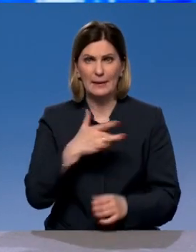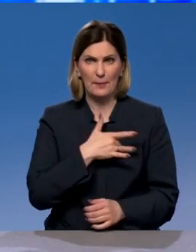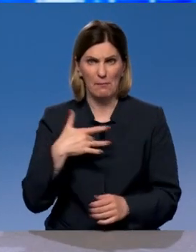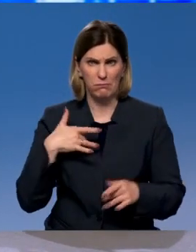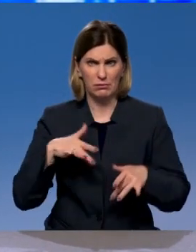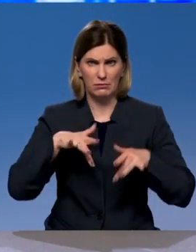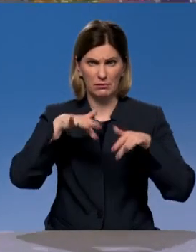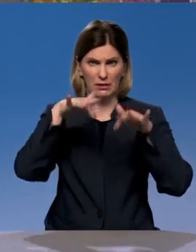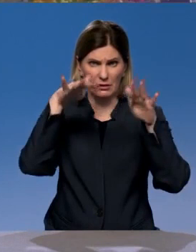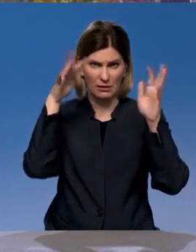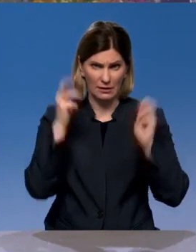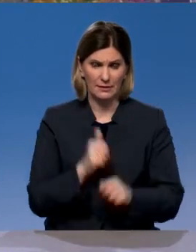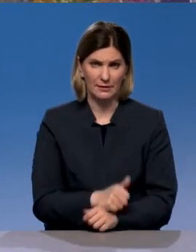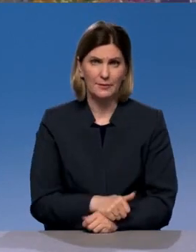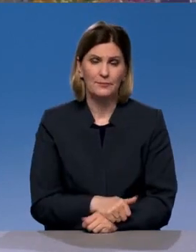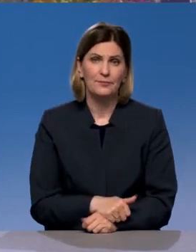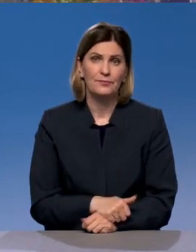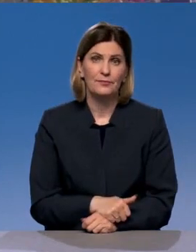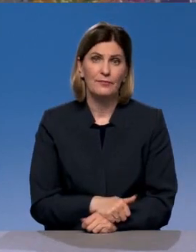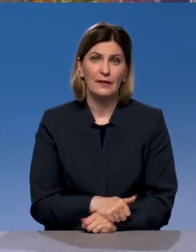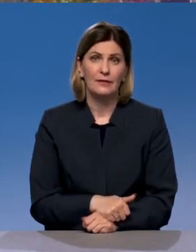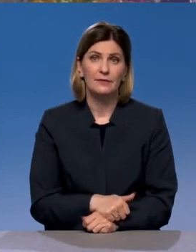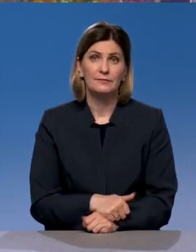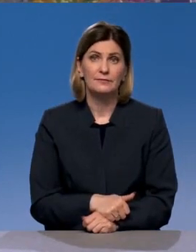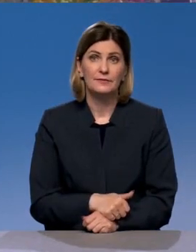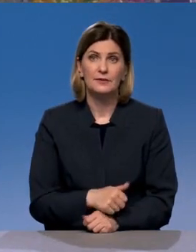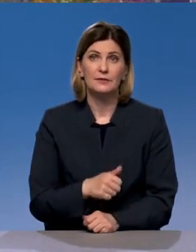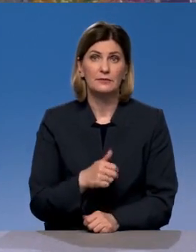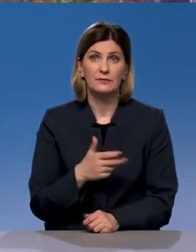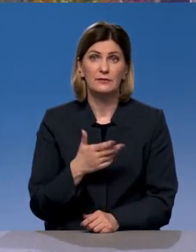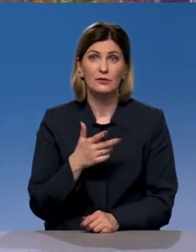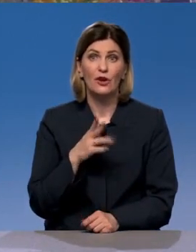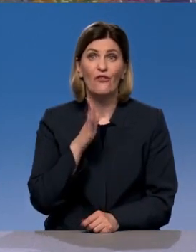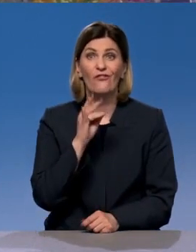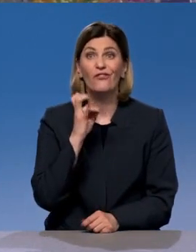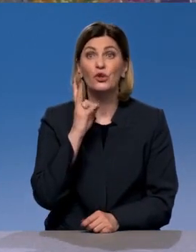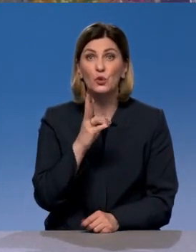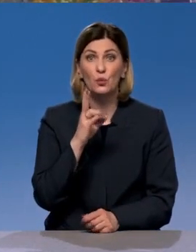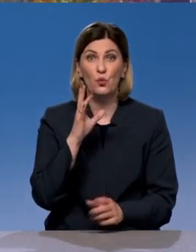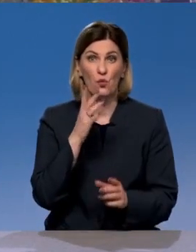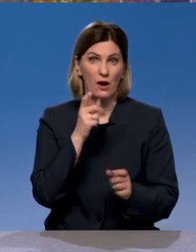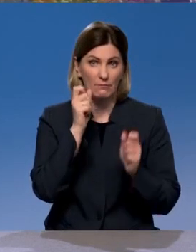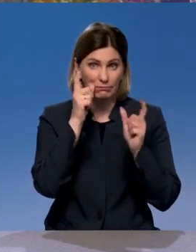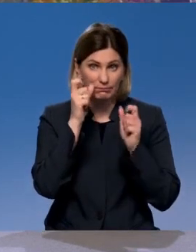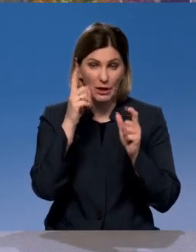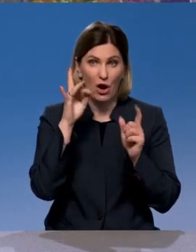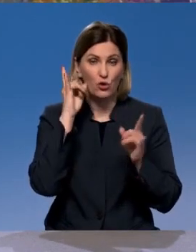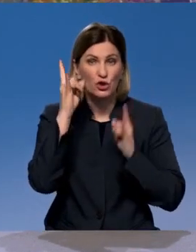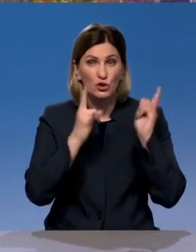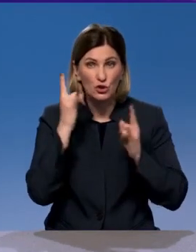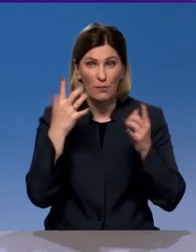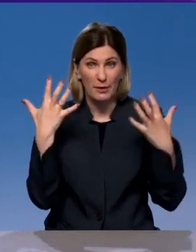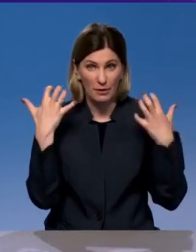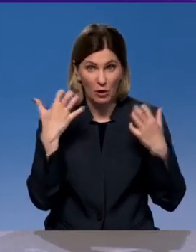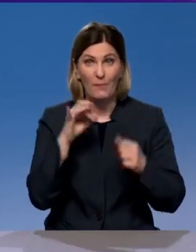слышно? Да, да, да. Ага. Пыль ужасная, невыносимо. Внук средь ночи просыпается от шума и грохота и спрашивает, бабушка,